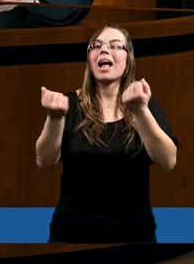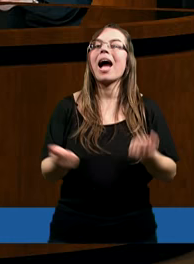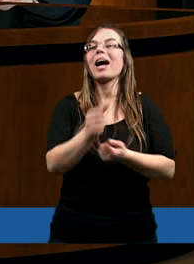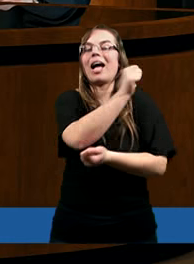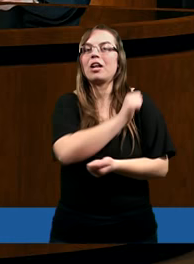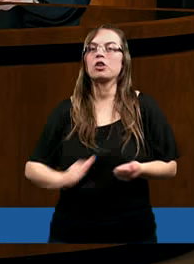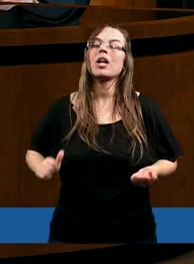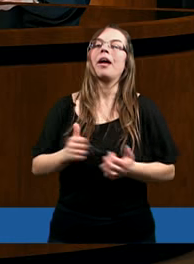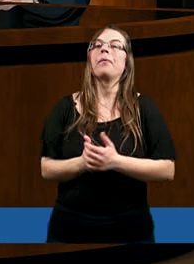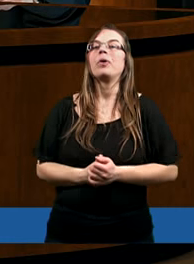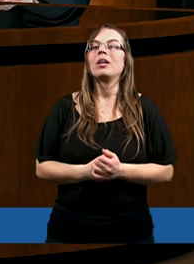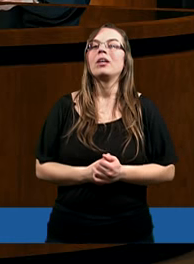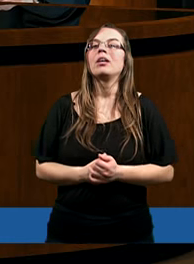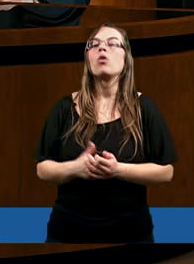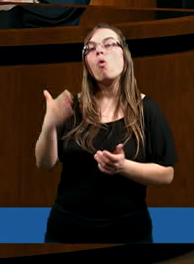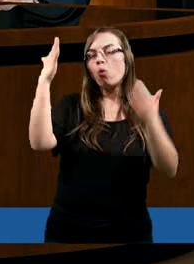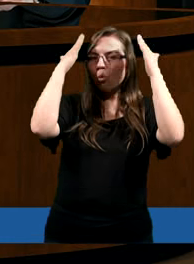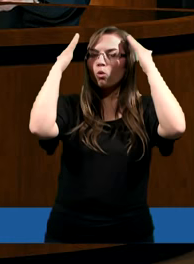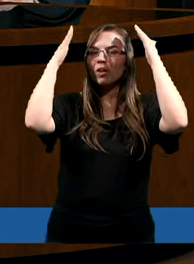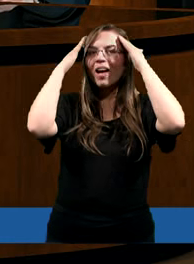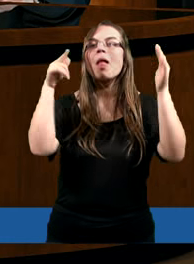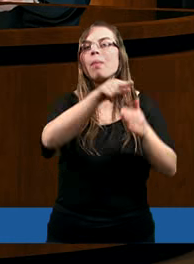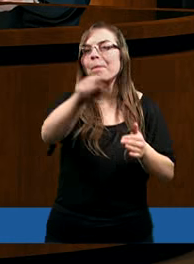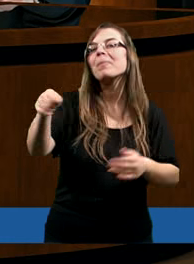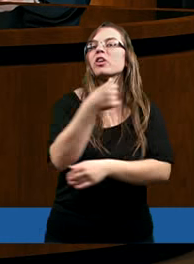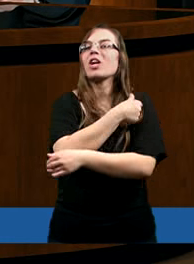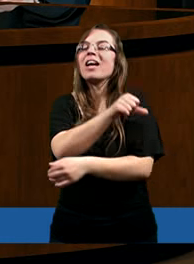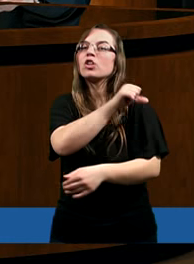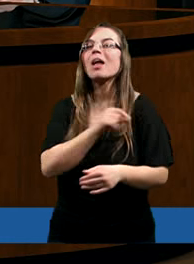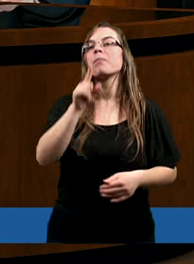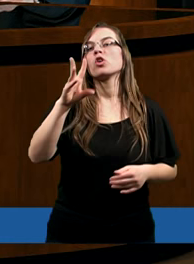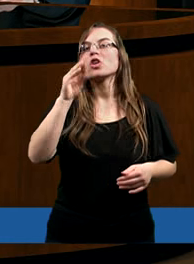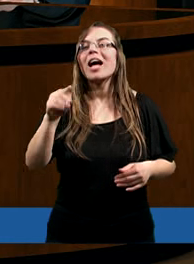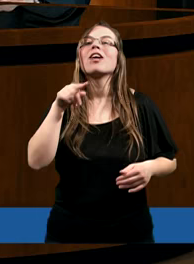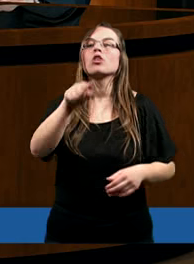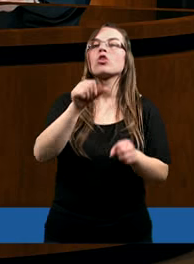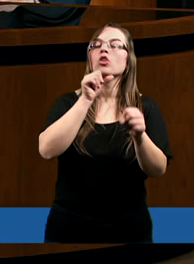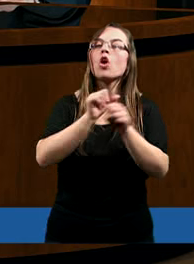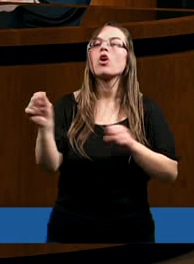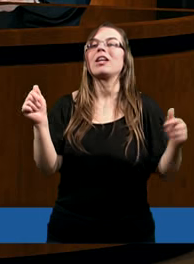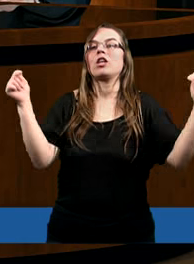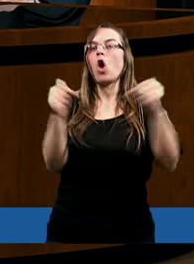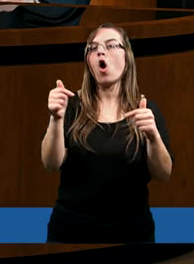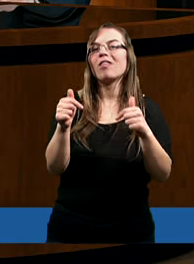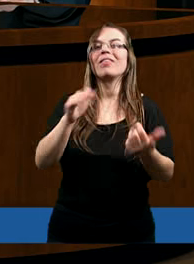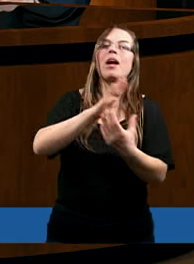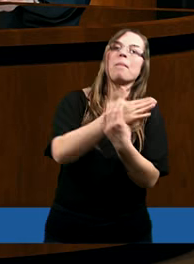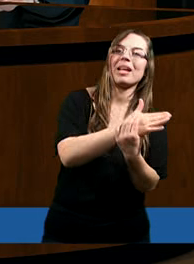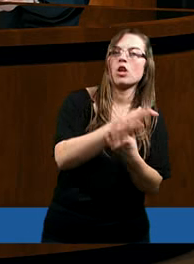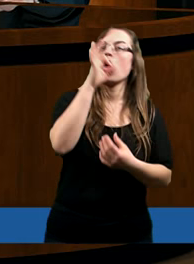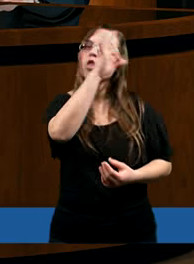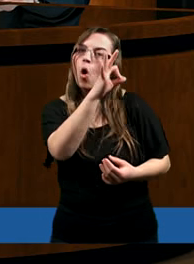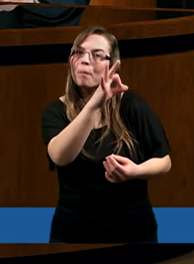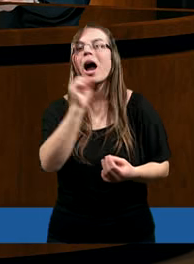się uświadomić tym chrześcijanom, że to jest konflikt między dobrem a